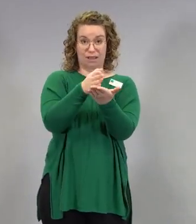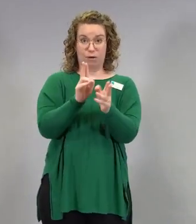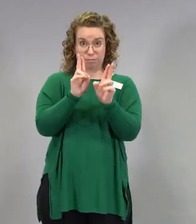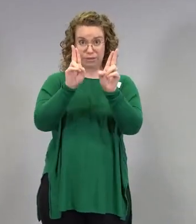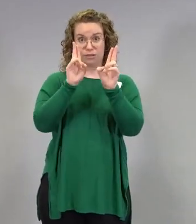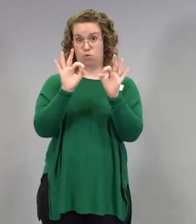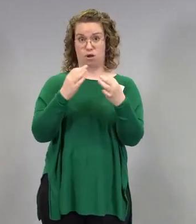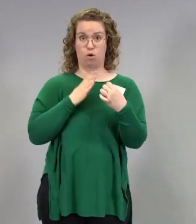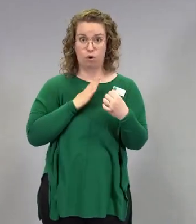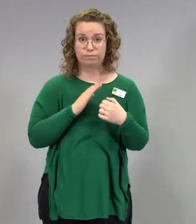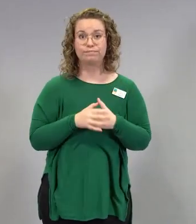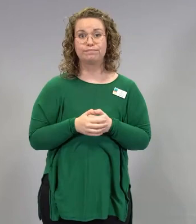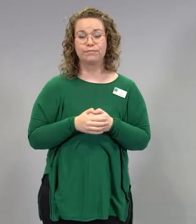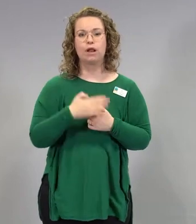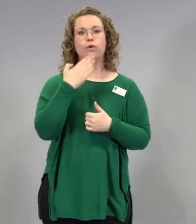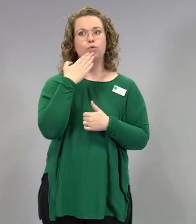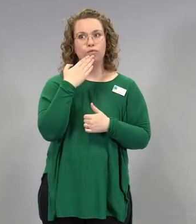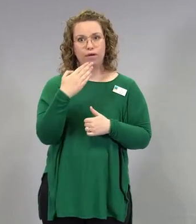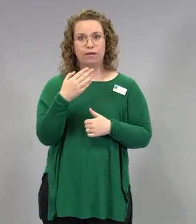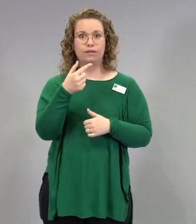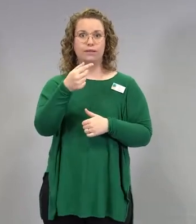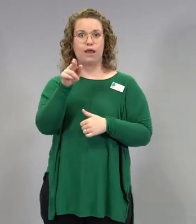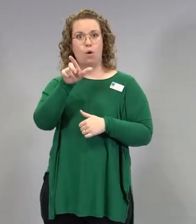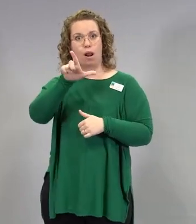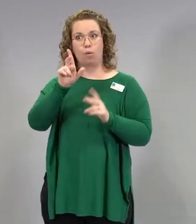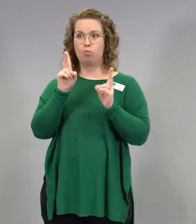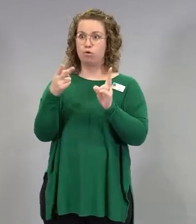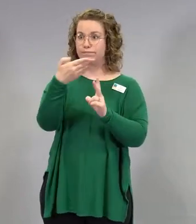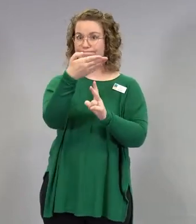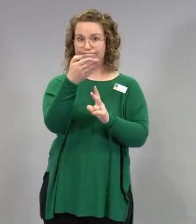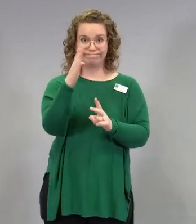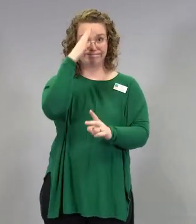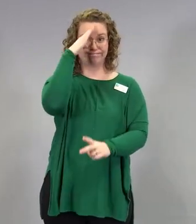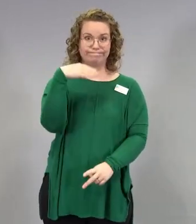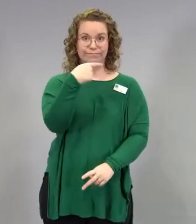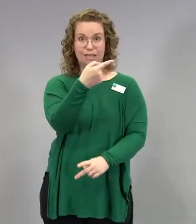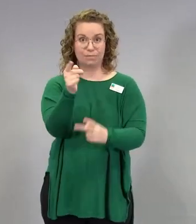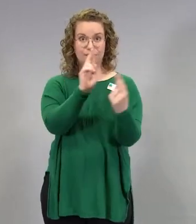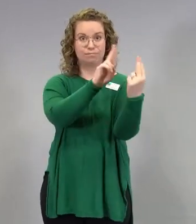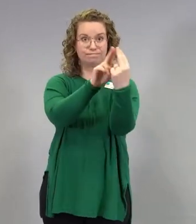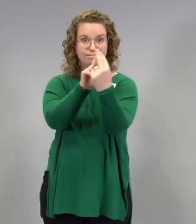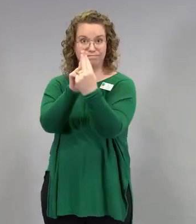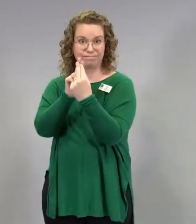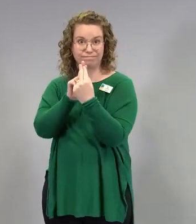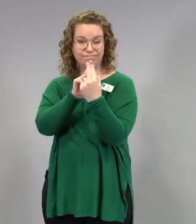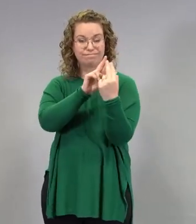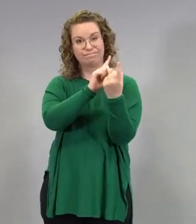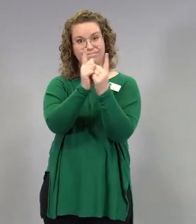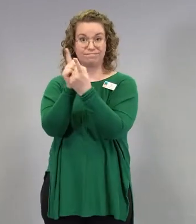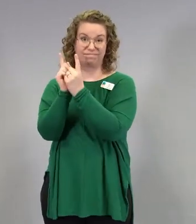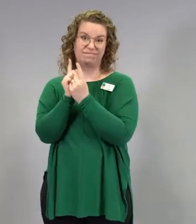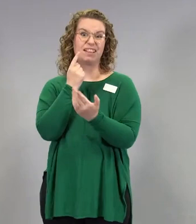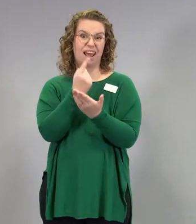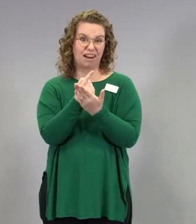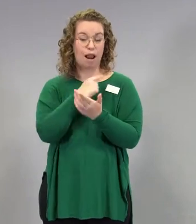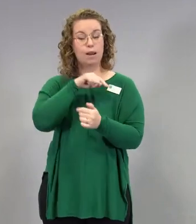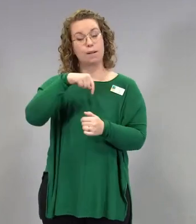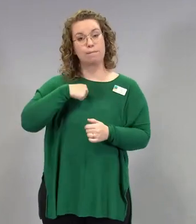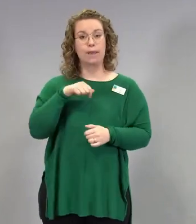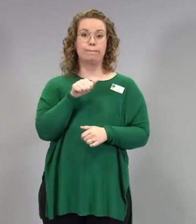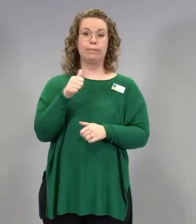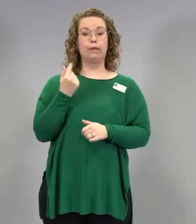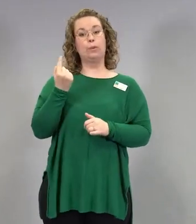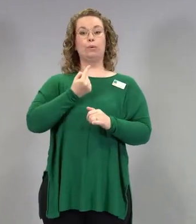tämä yhteys teihin kansalaisiin, että me ei olla täällä Norsulluutornissa tai täällä THL, vaan me yhdessä